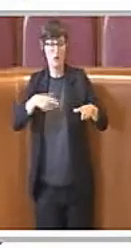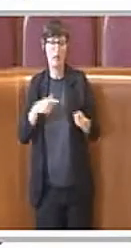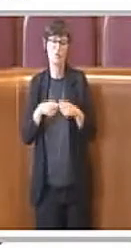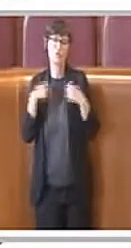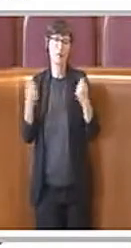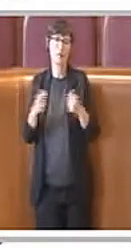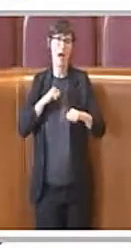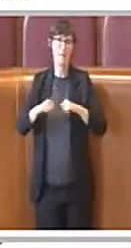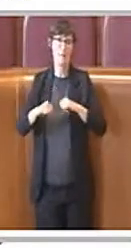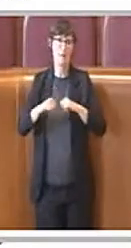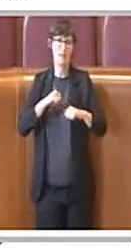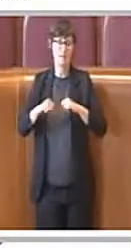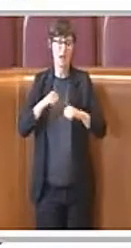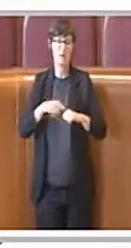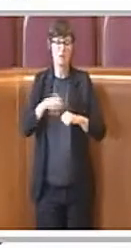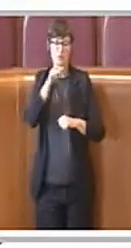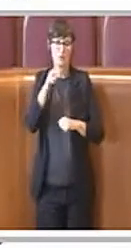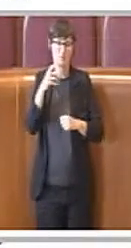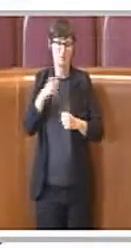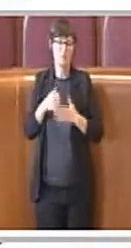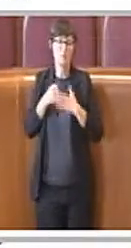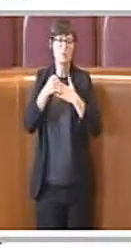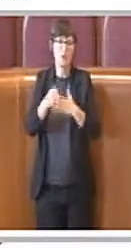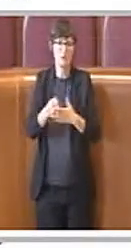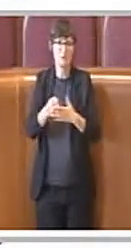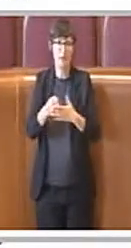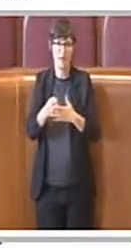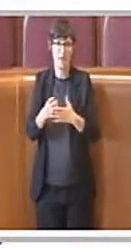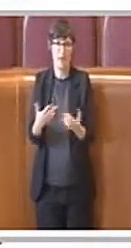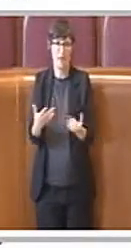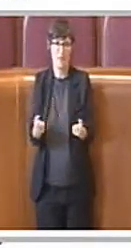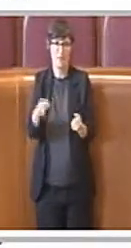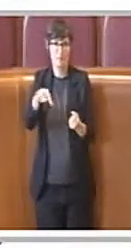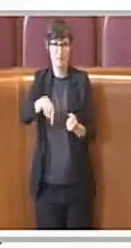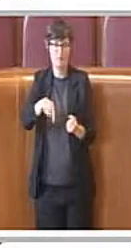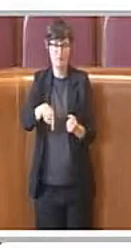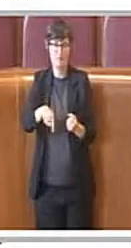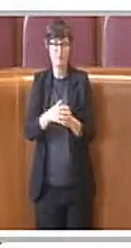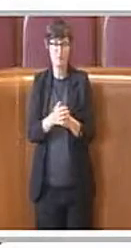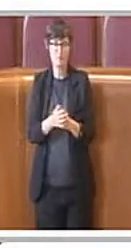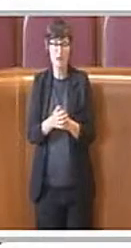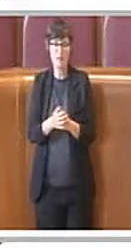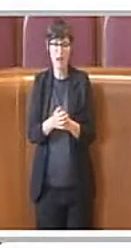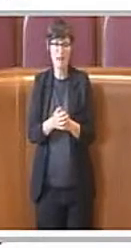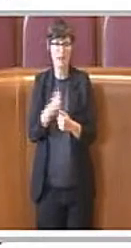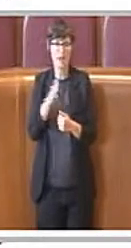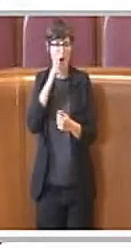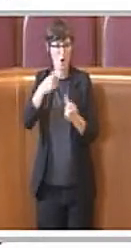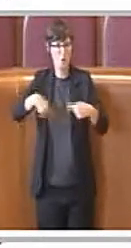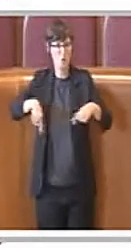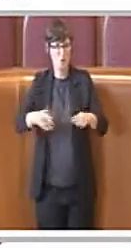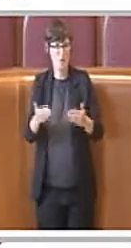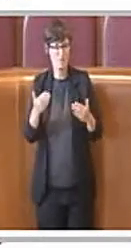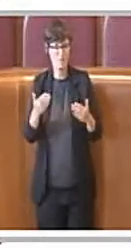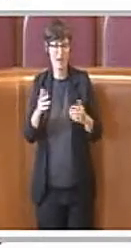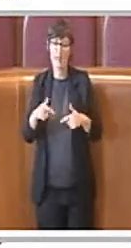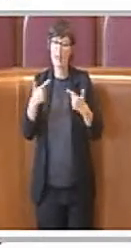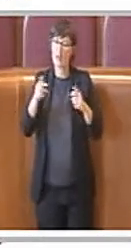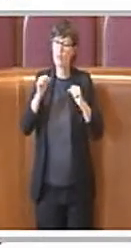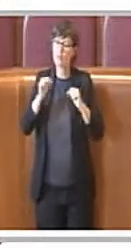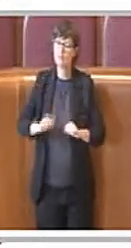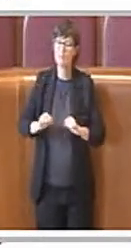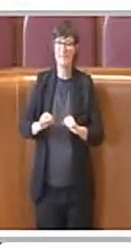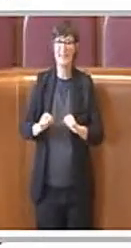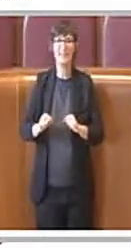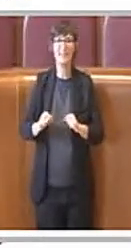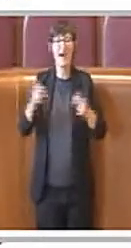sostenere le necessità operative di questo organismo per garantirne l'efficacia di azione, di renderlo il più rappresentativo possibile laddove